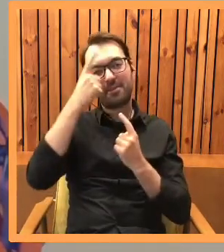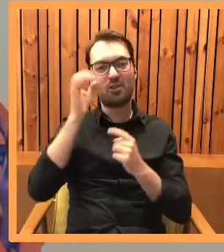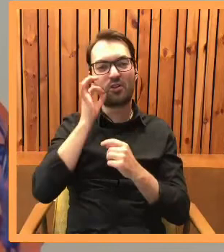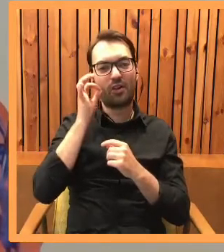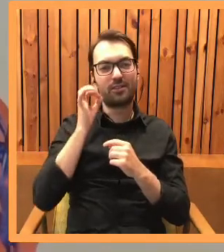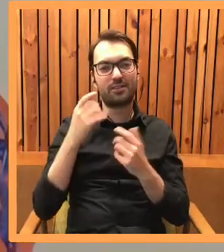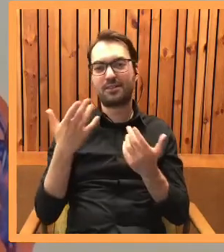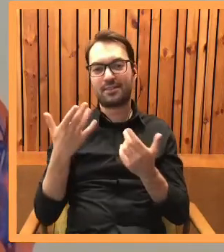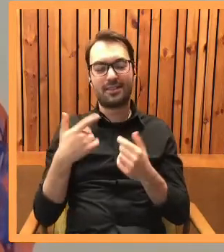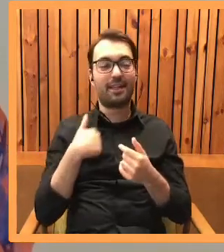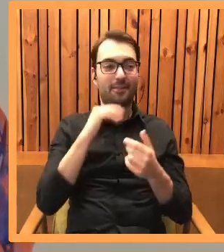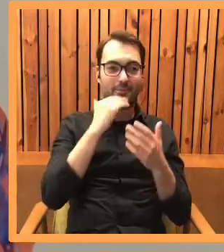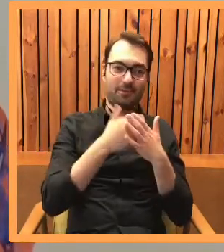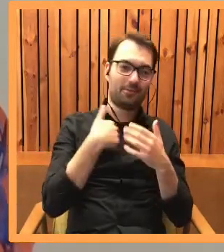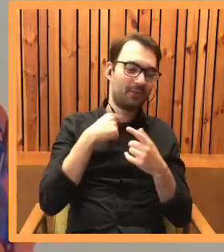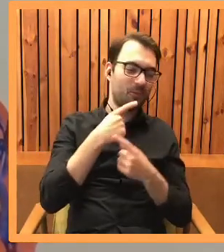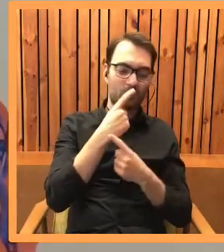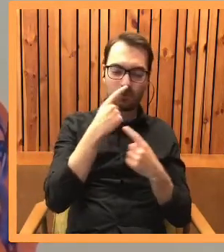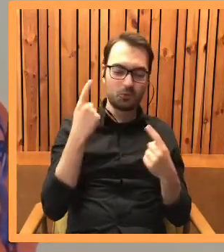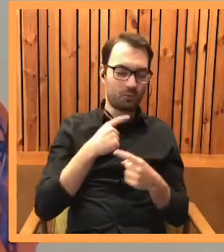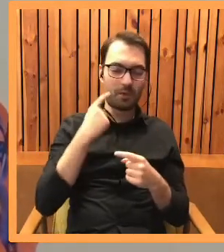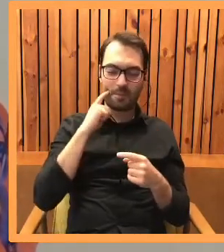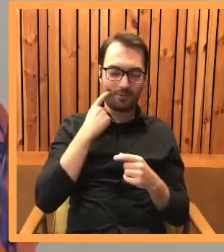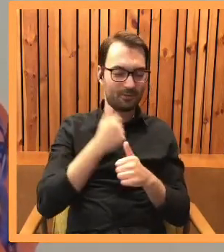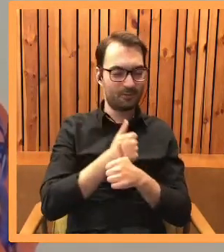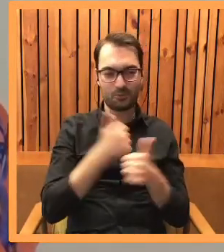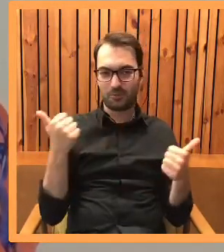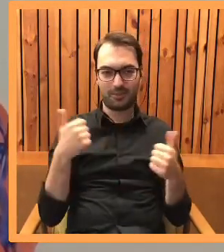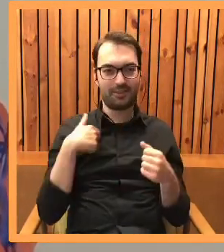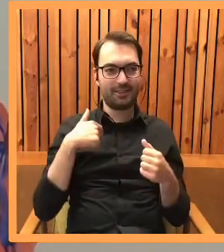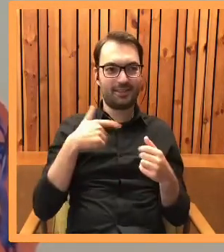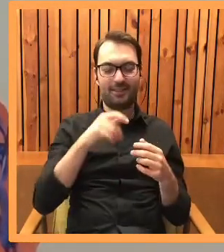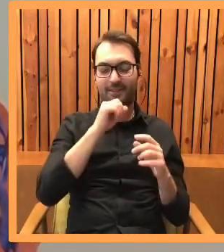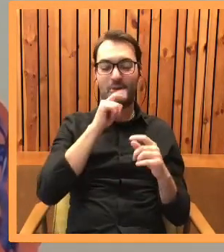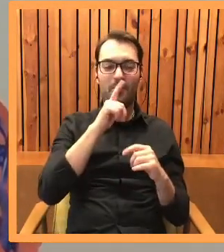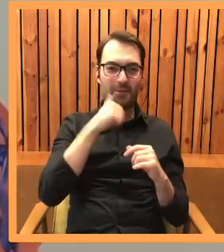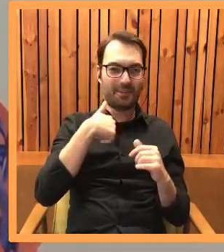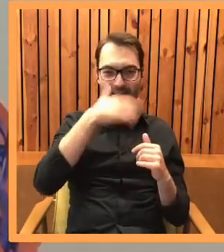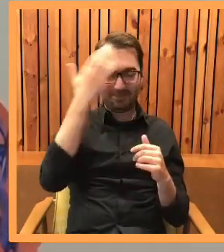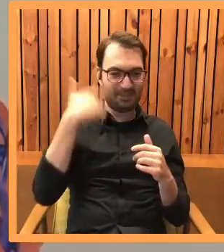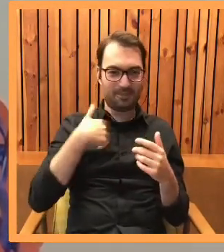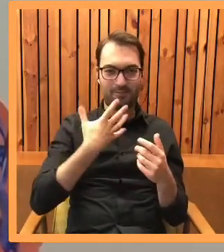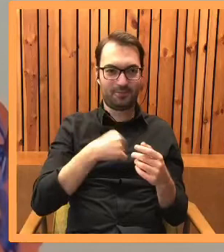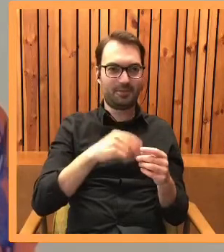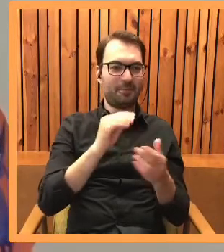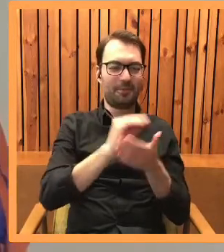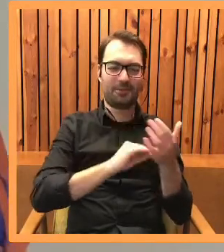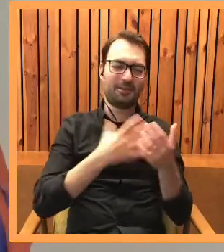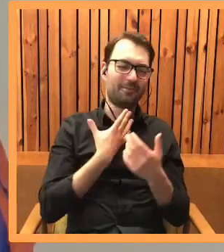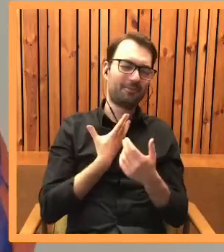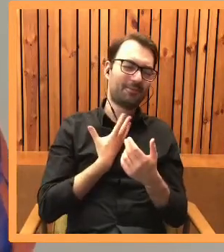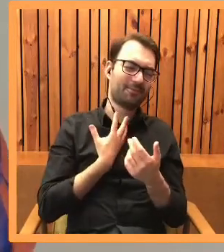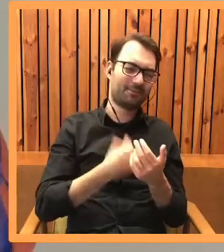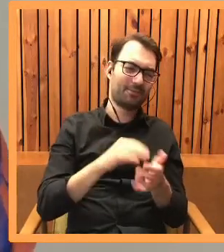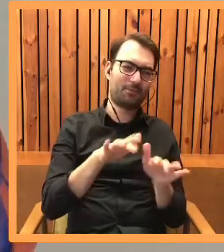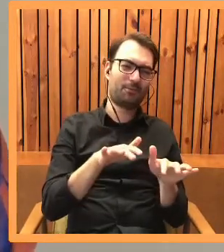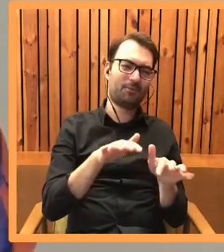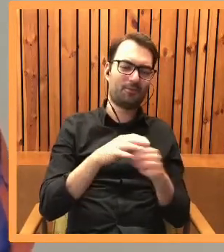Muszę wam powiedzieć, że ja się świetnie bawiłam i nie spodziewałam się, że tak łatwo będzie mi się pisało z tej perspektywy.